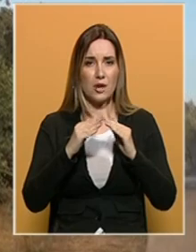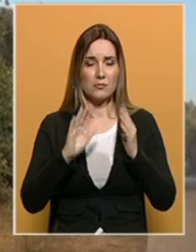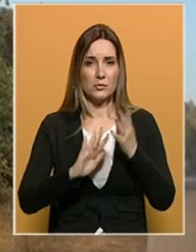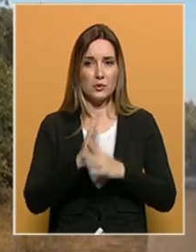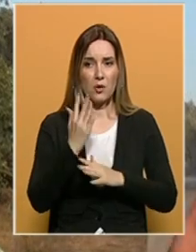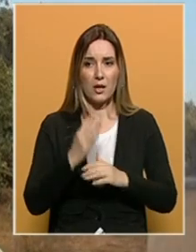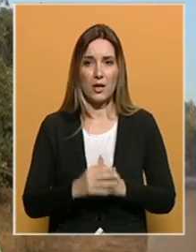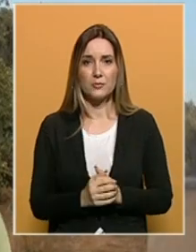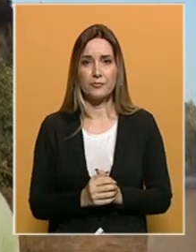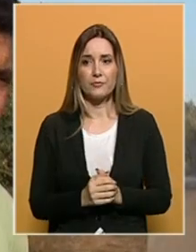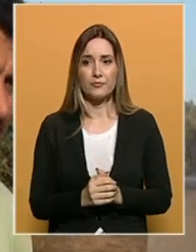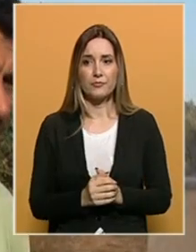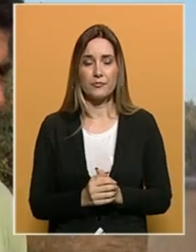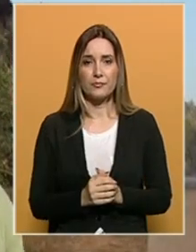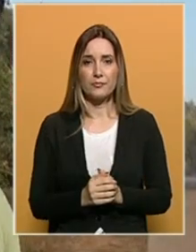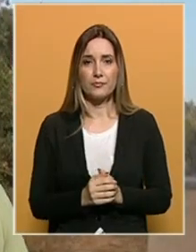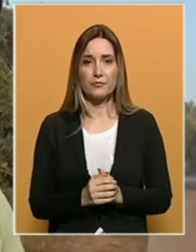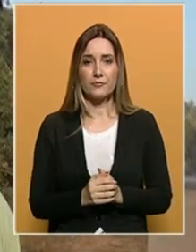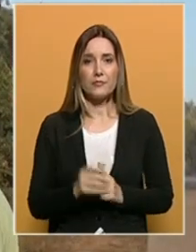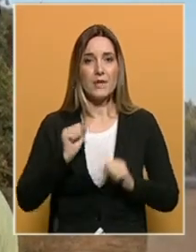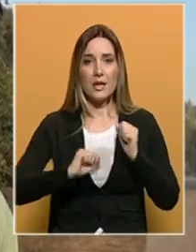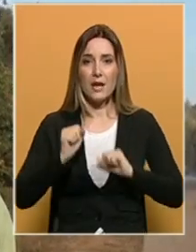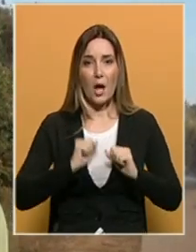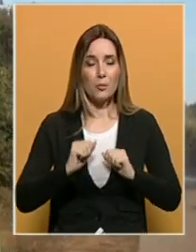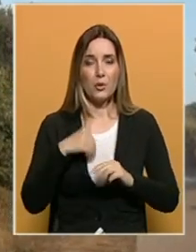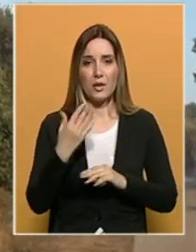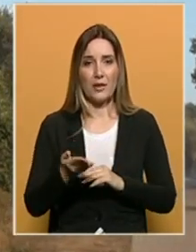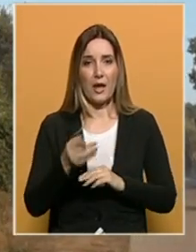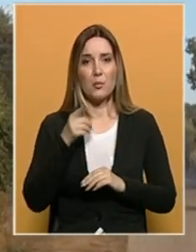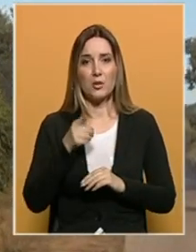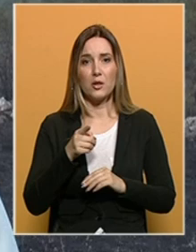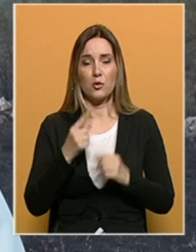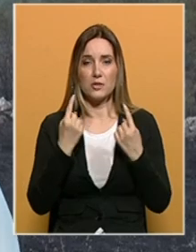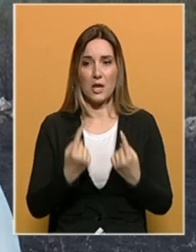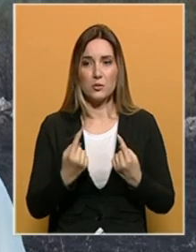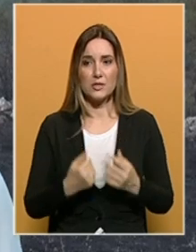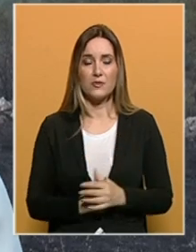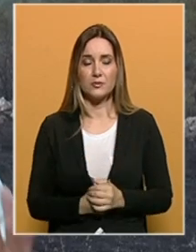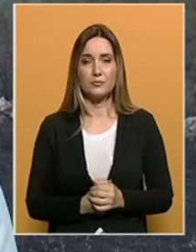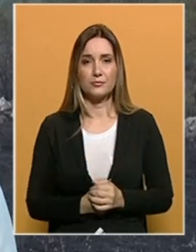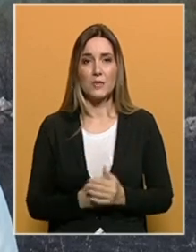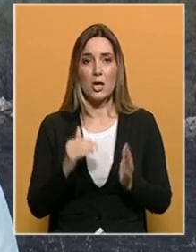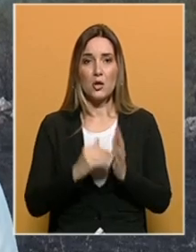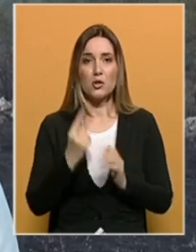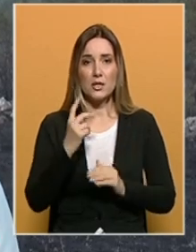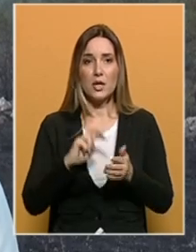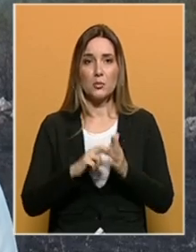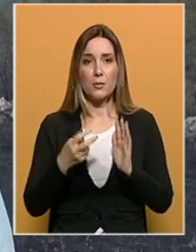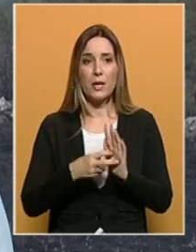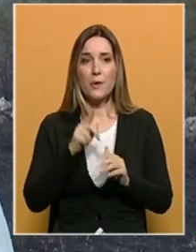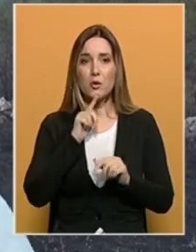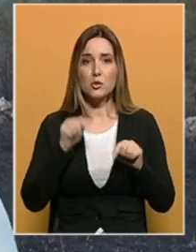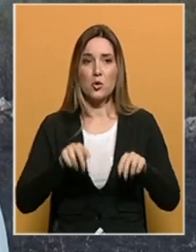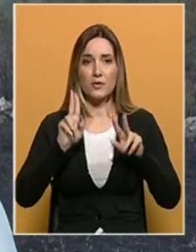nadljuske napore dajmo da to zaustavimo. Još jedan od problema koji su